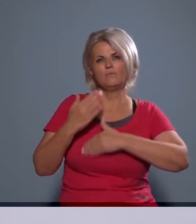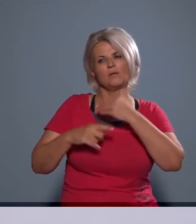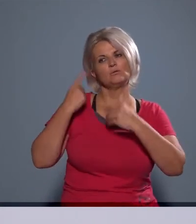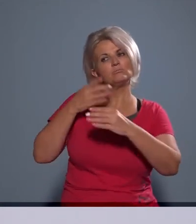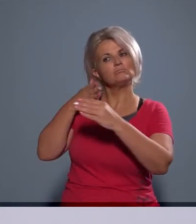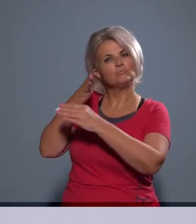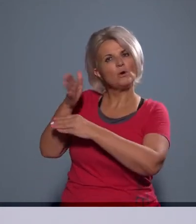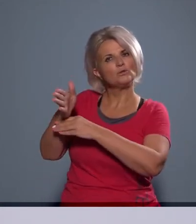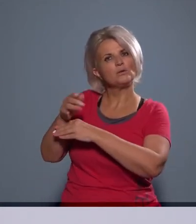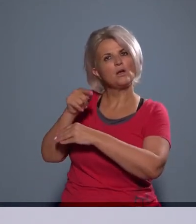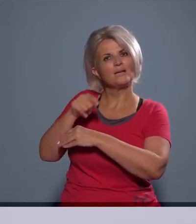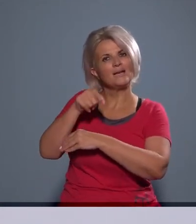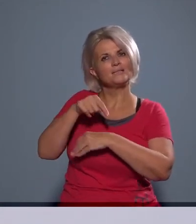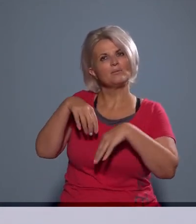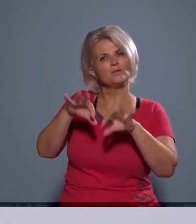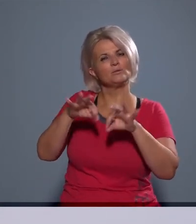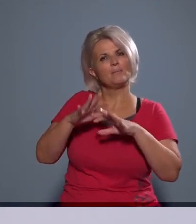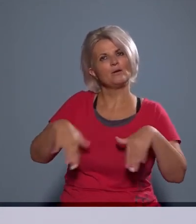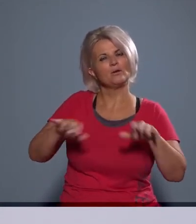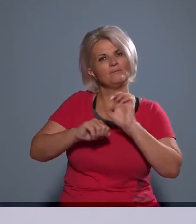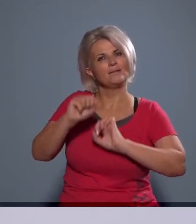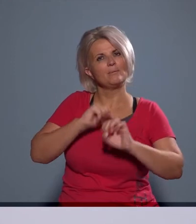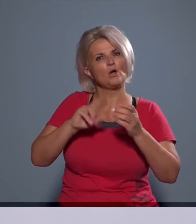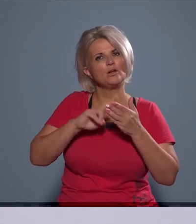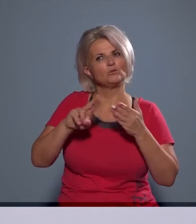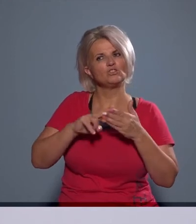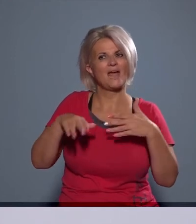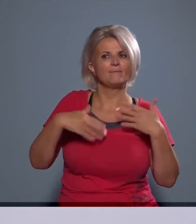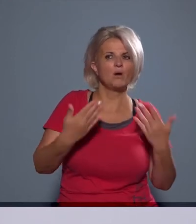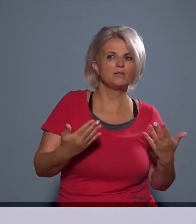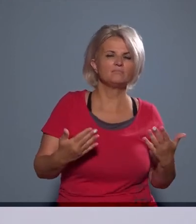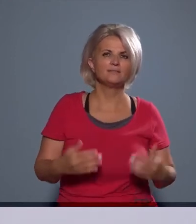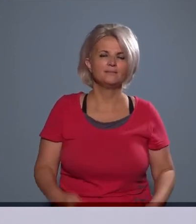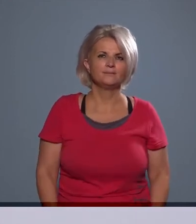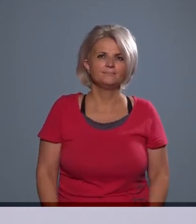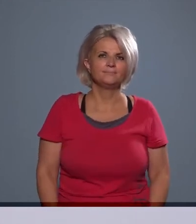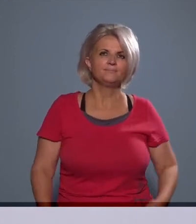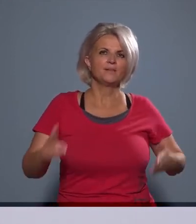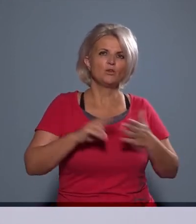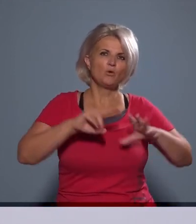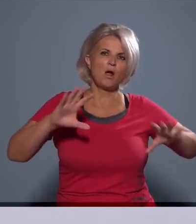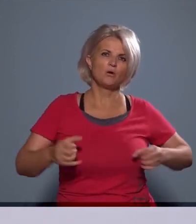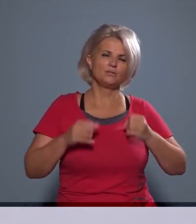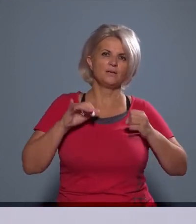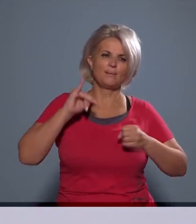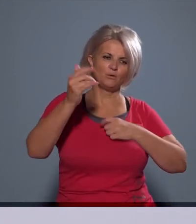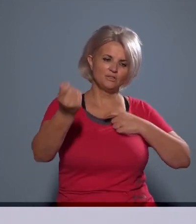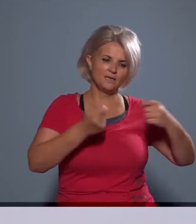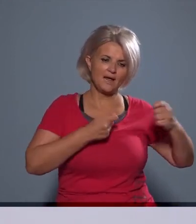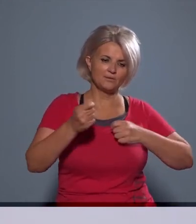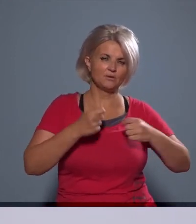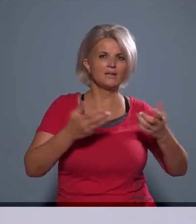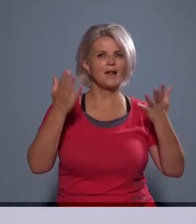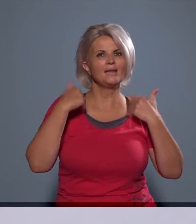akik ezekben az ügyekben, akár környezetvédelmi hatóságként, akár jogalkotóként, repülésirányítóként, légügyi